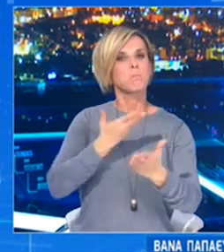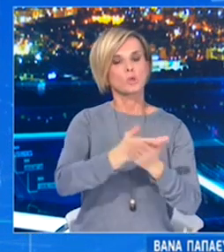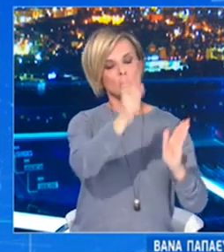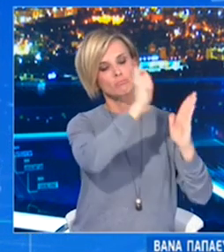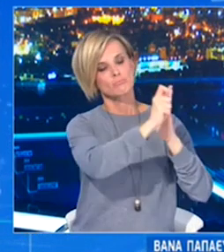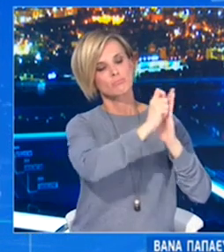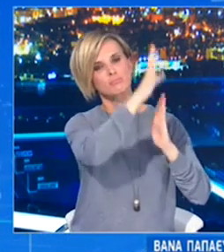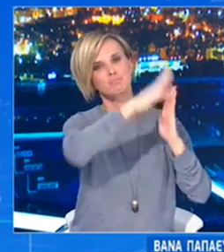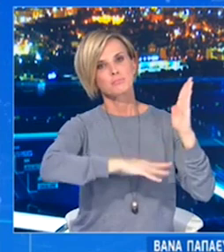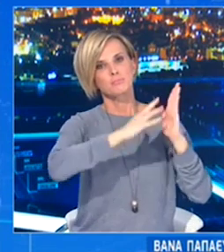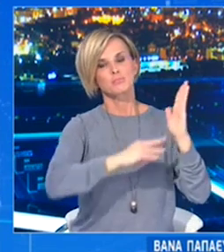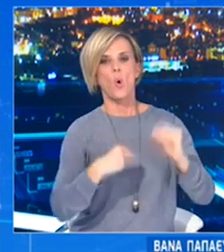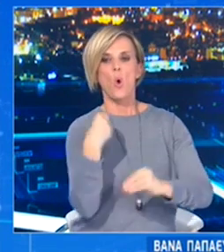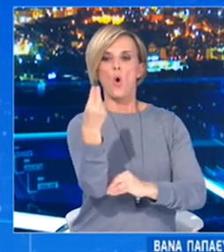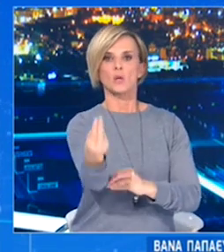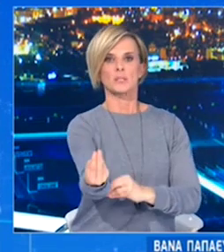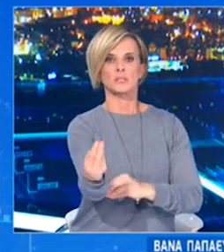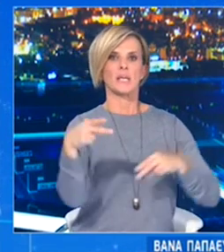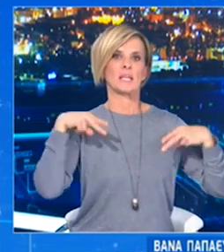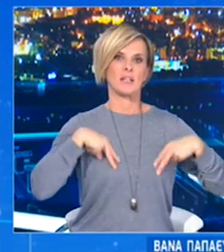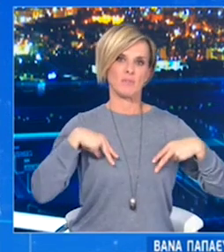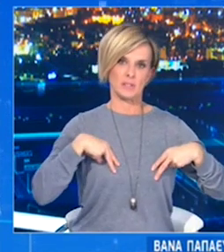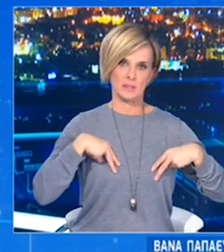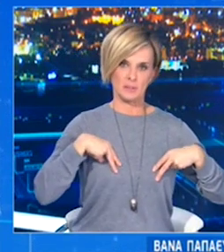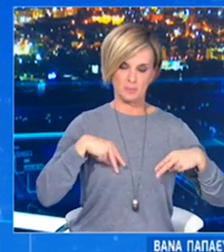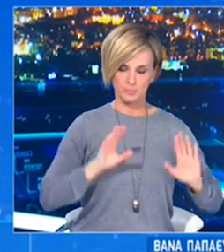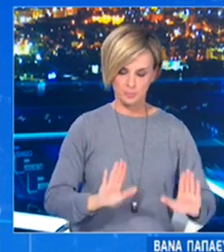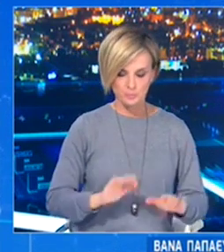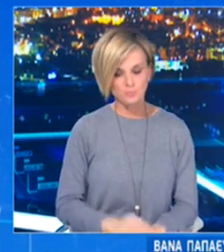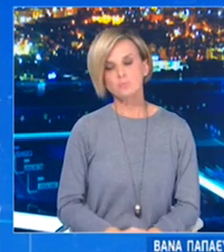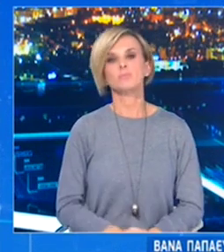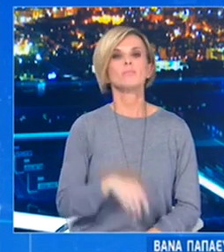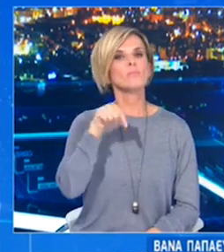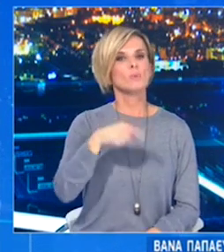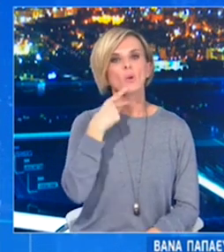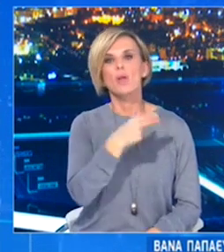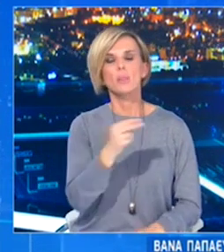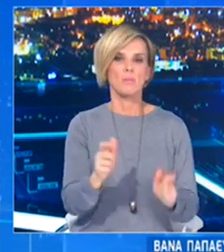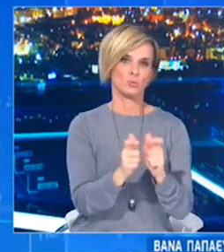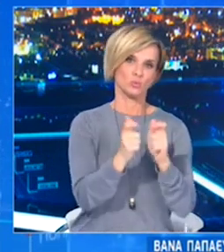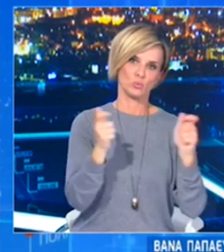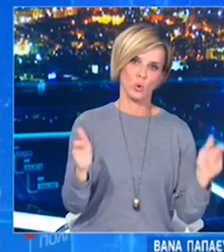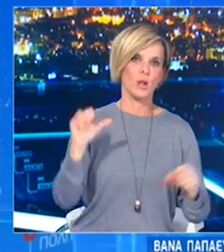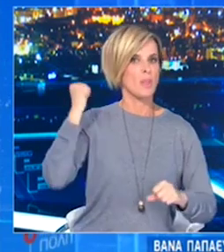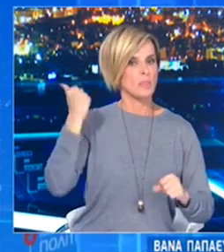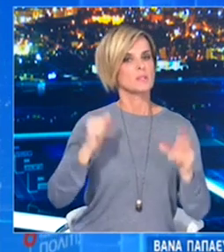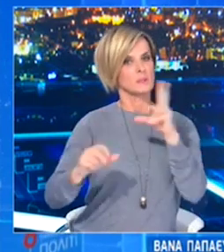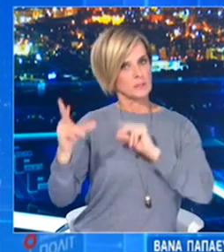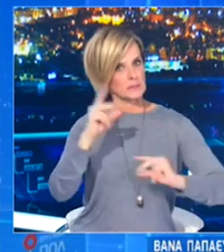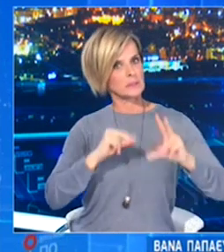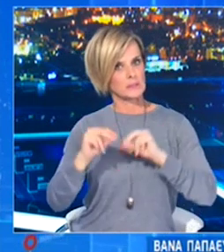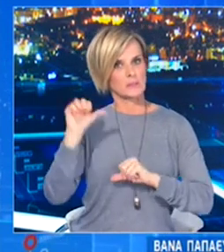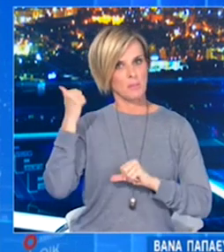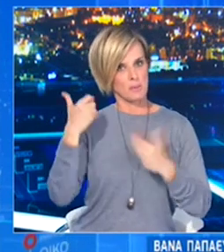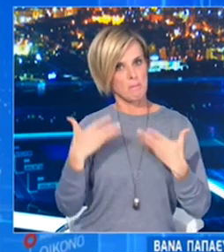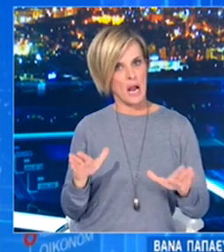η πολιτεία παίρνει τις αποφάσεις της. Για τα σχολεία, συζητήθηκε χτες, ήταν